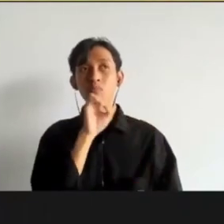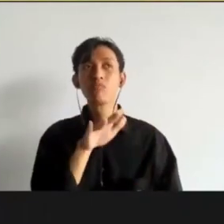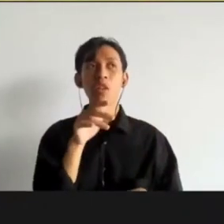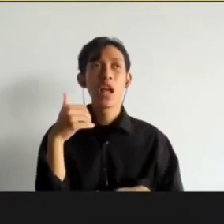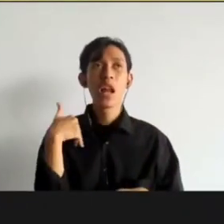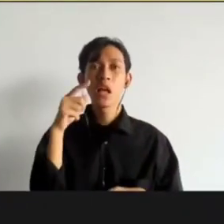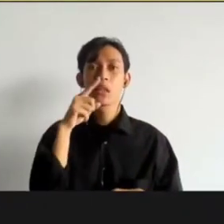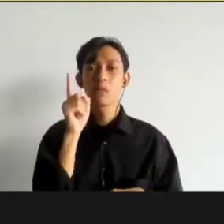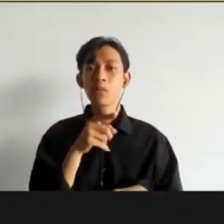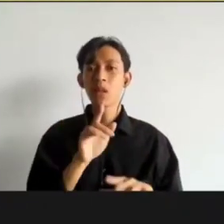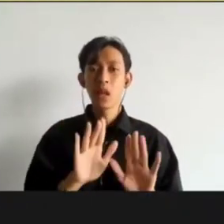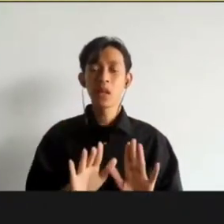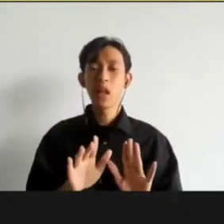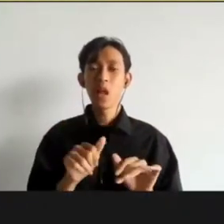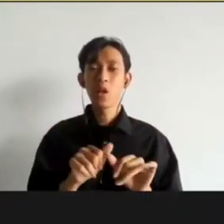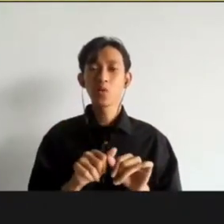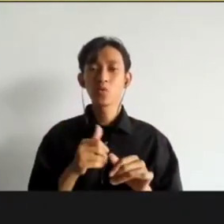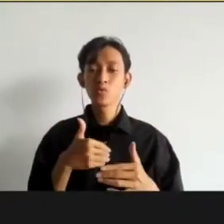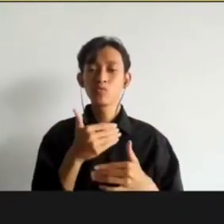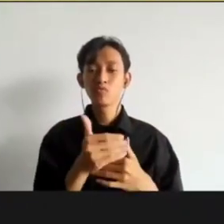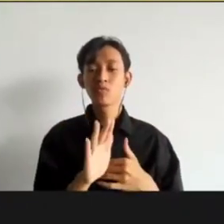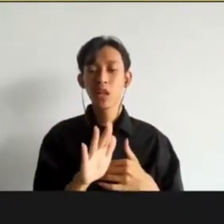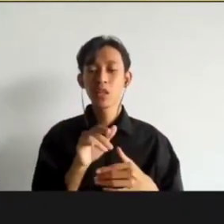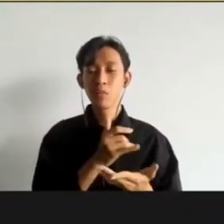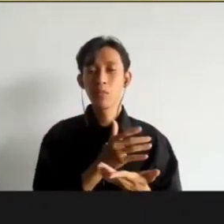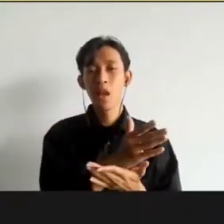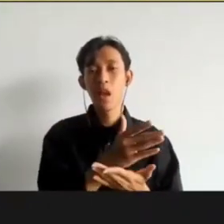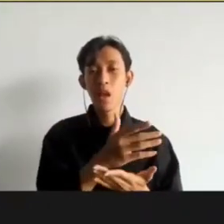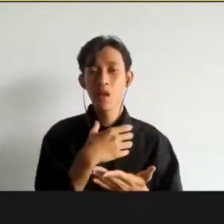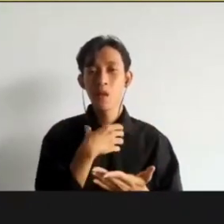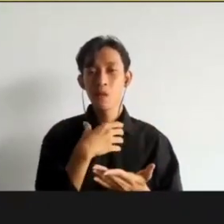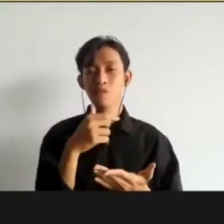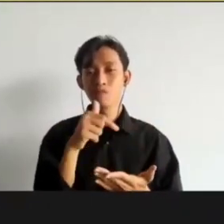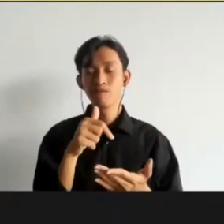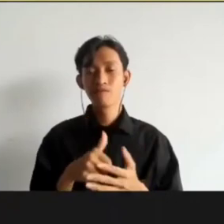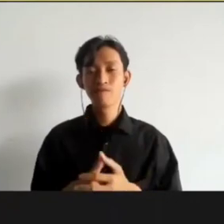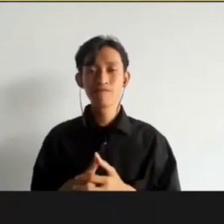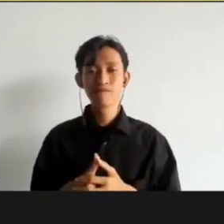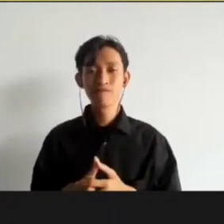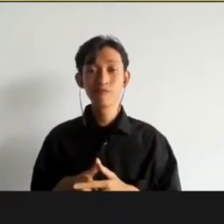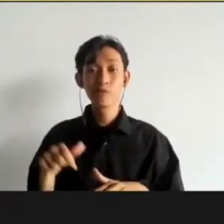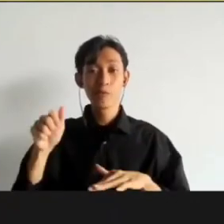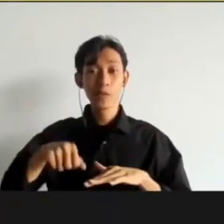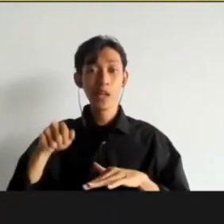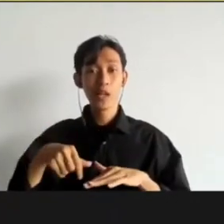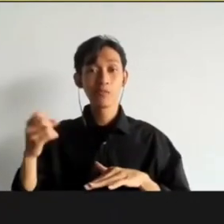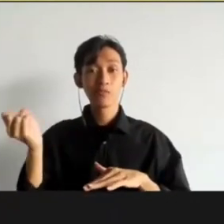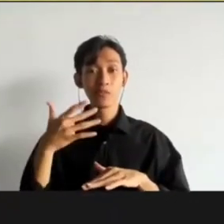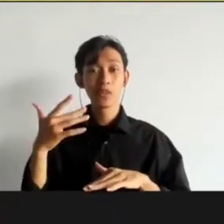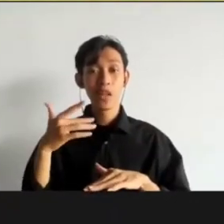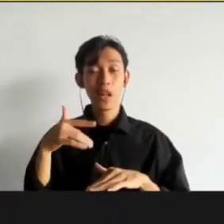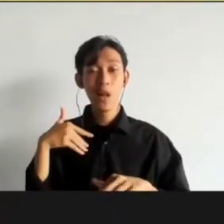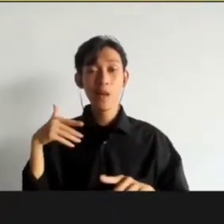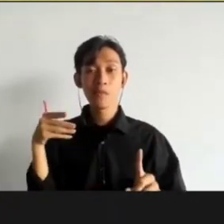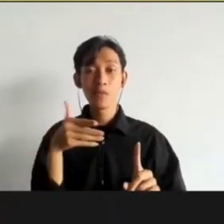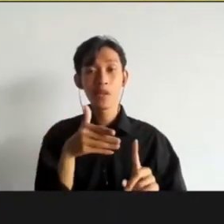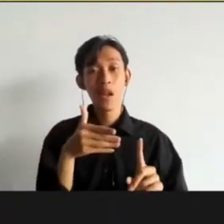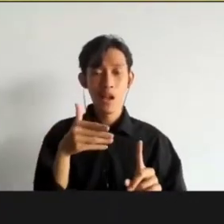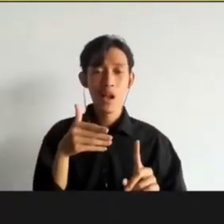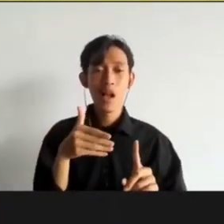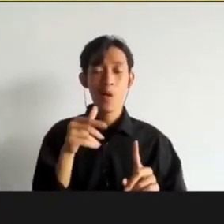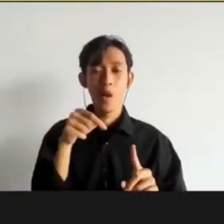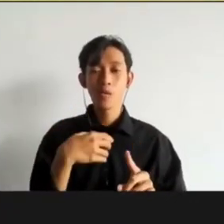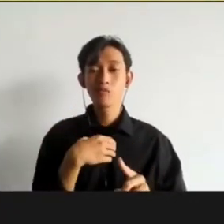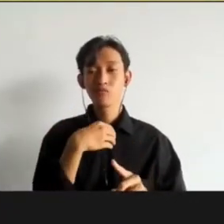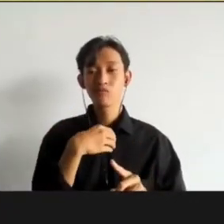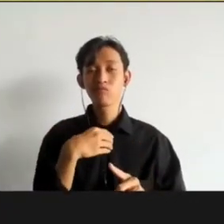cepat saja gitu ya. Sehingga akan melanggar asas non-safe incrimination. Nah pengadilan dianggap akan terlalu berpihak kepada terdakwa, tidak